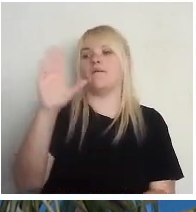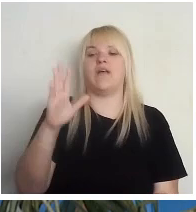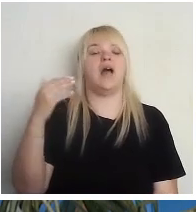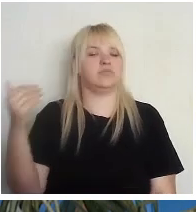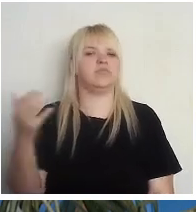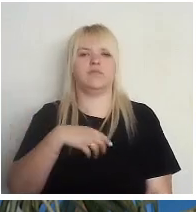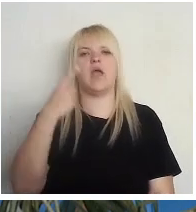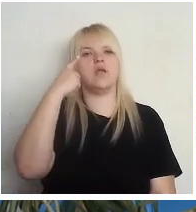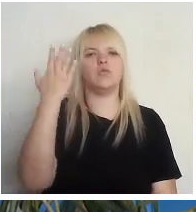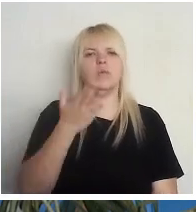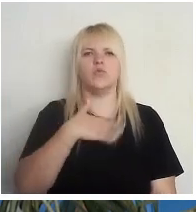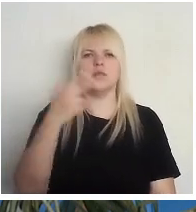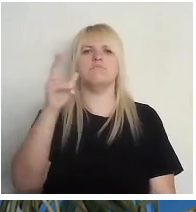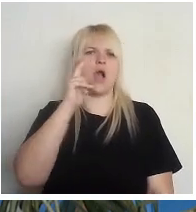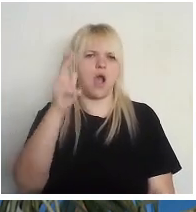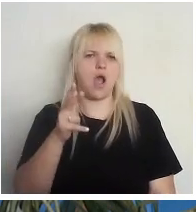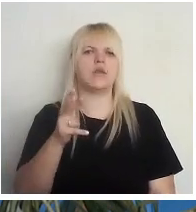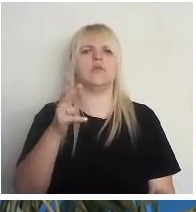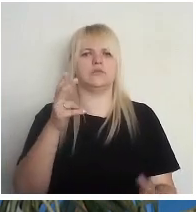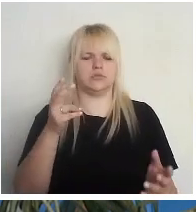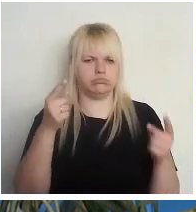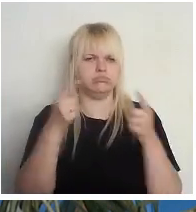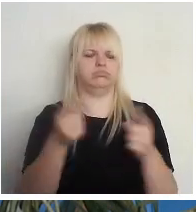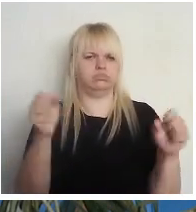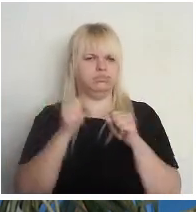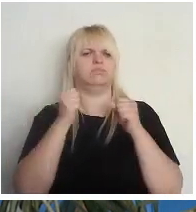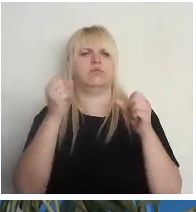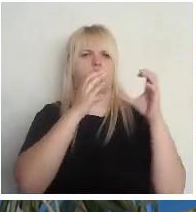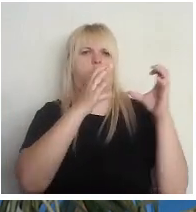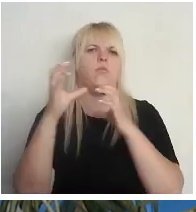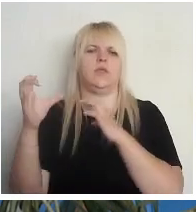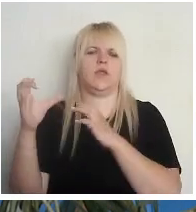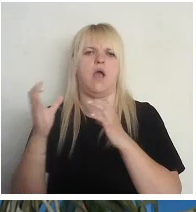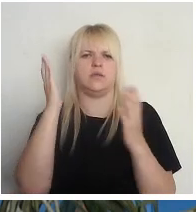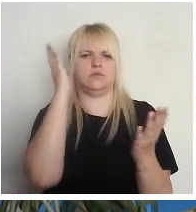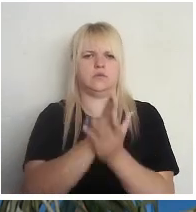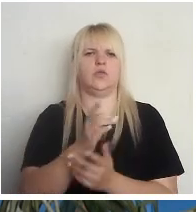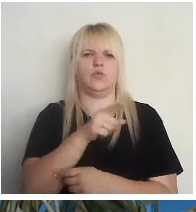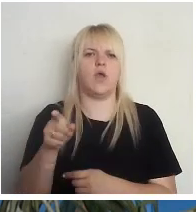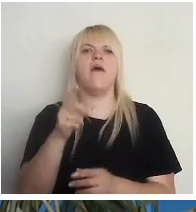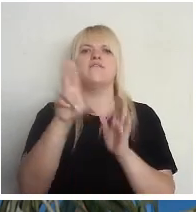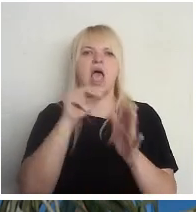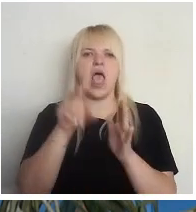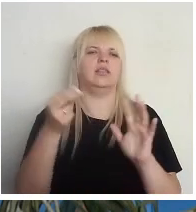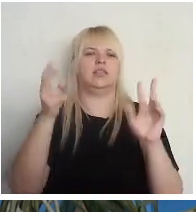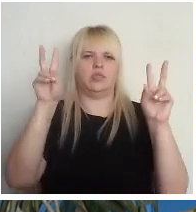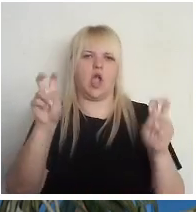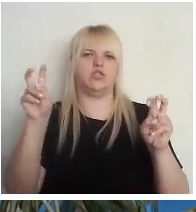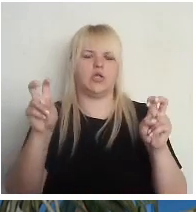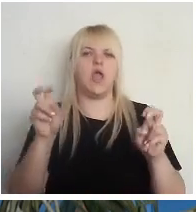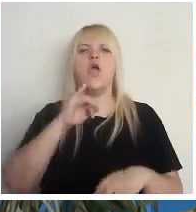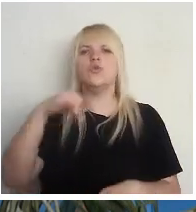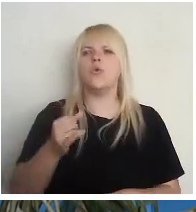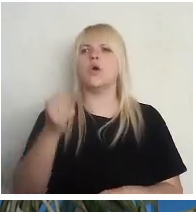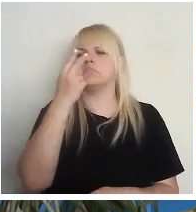pārliecinošu ļoti masīvu un tādu mērtiecīgu un iedarbīgu komunikāciju par vēlēšanām kā tādām. Jo mēs redzam, ka tie cipari,